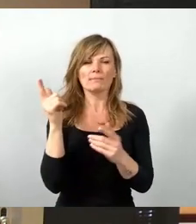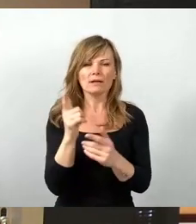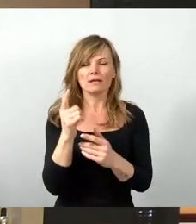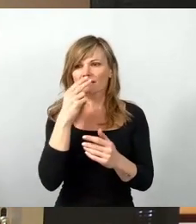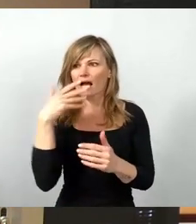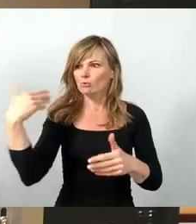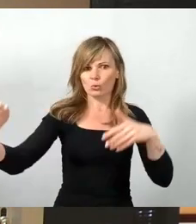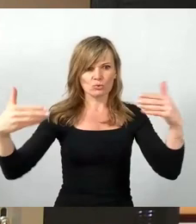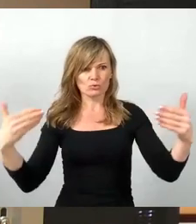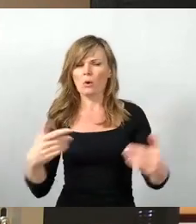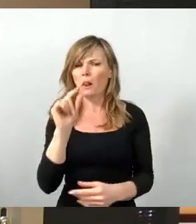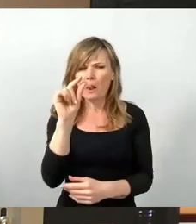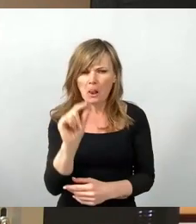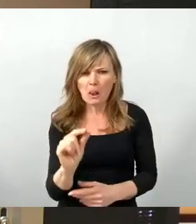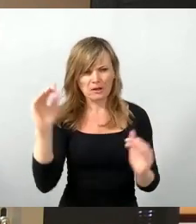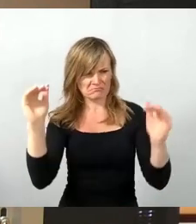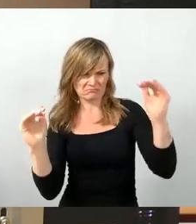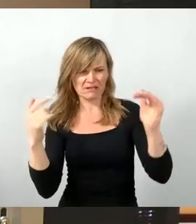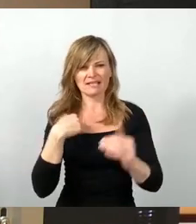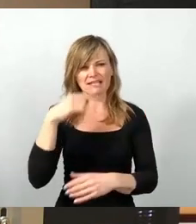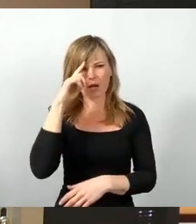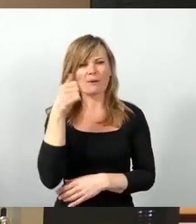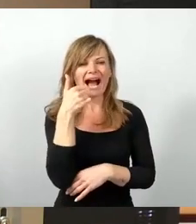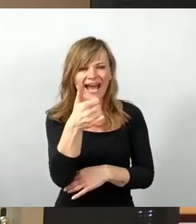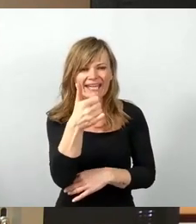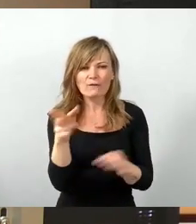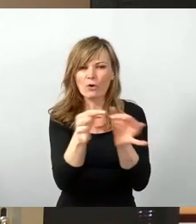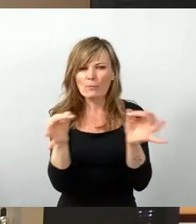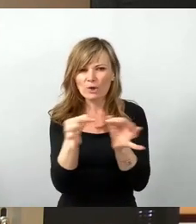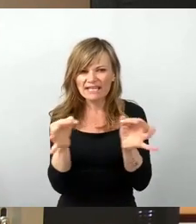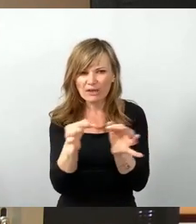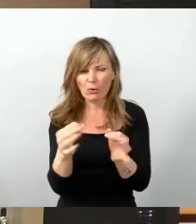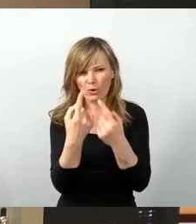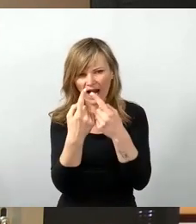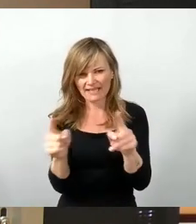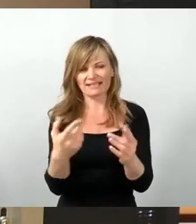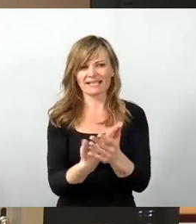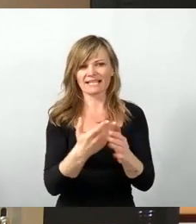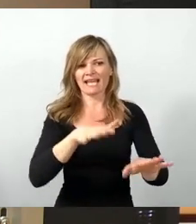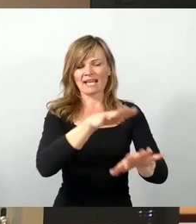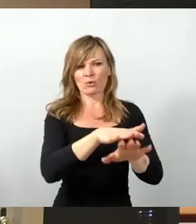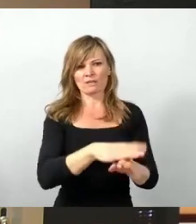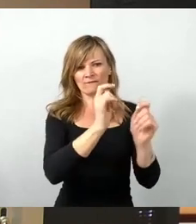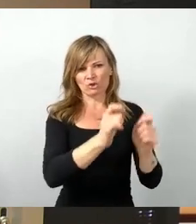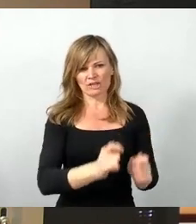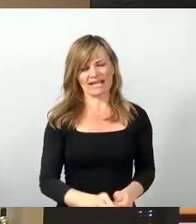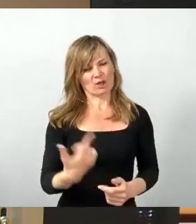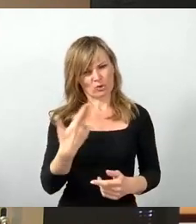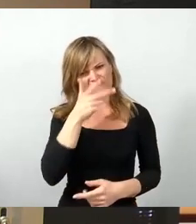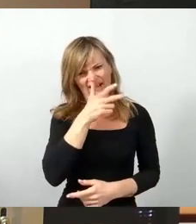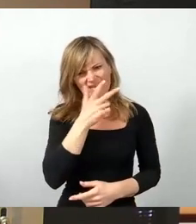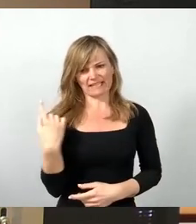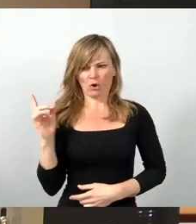meinem Kenntnisstand nach aus genau einer Formulierung. Es geht nämlich um die Deckungsvorschläge. Und da ist es schon ein bisschen dreist, sich hier vorne hinzustellen und zu sagen,